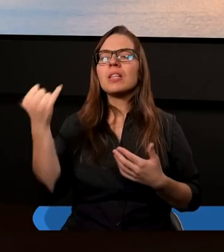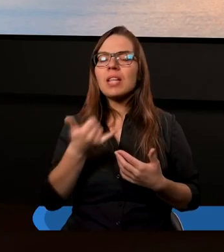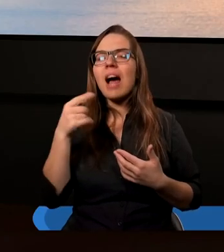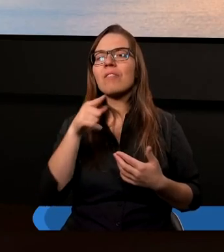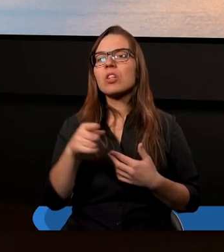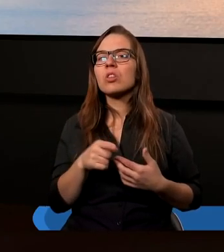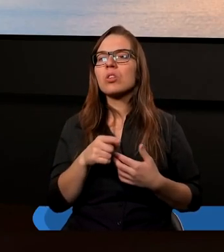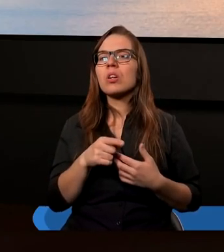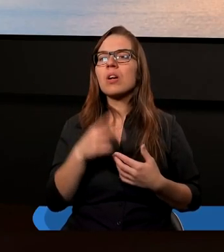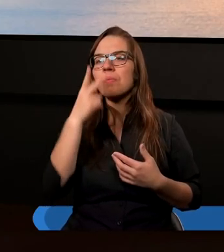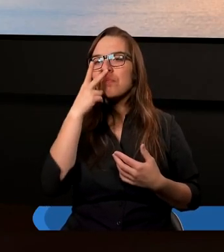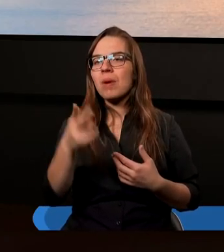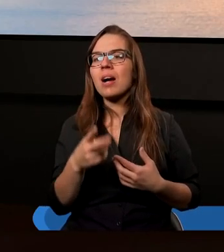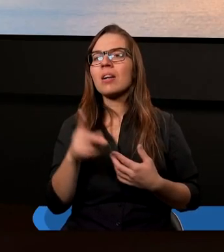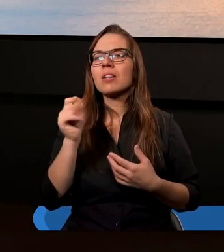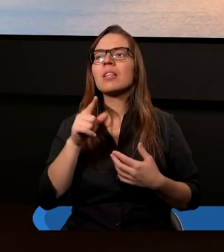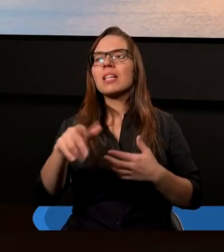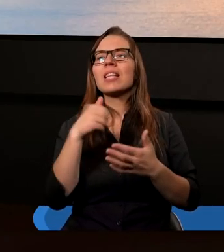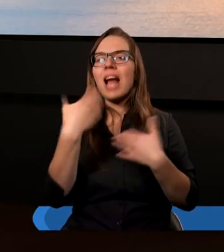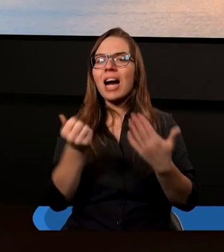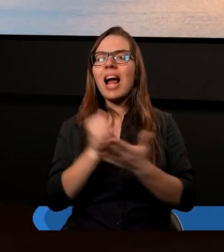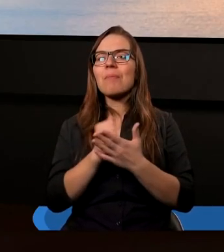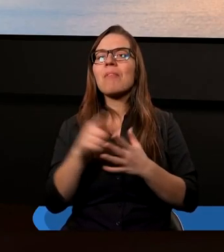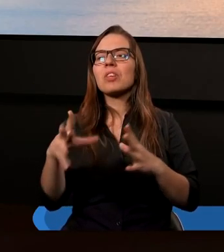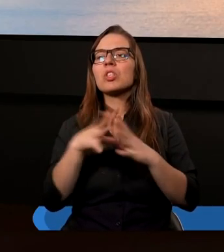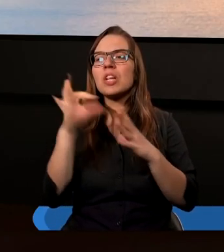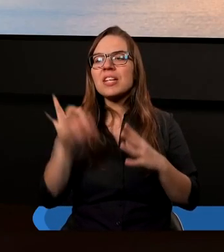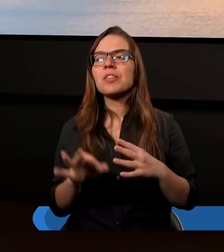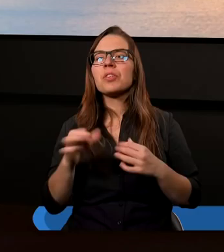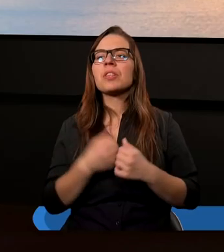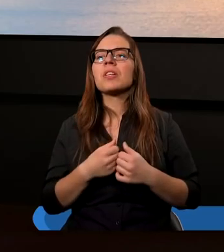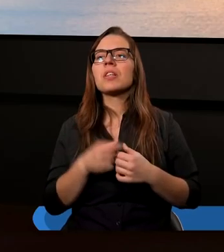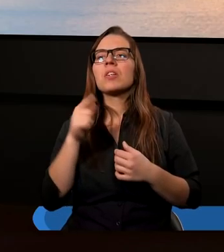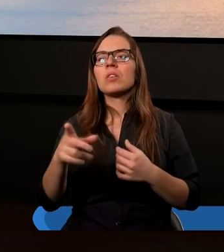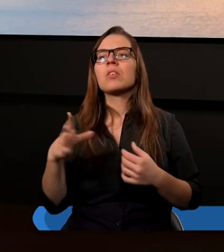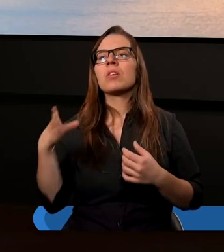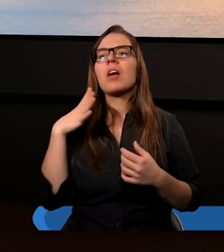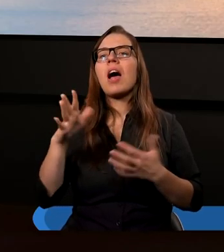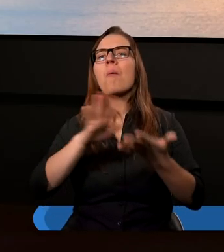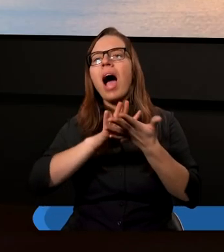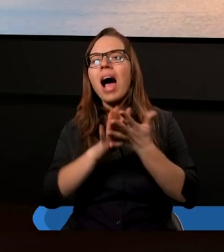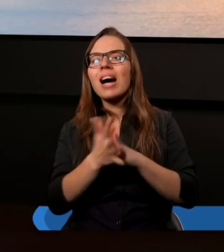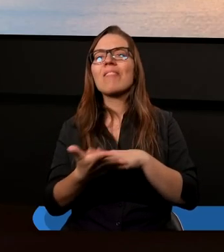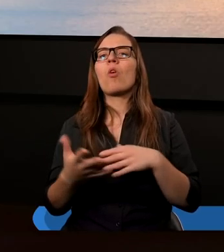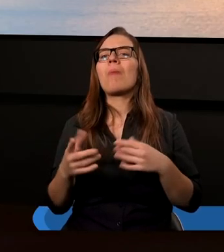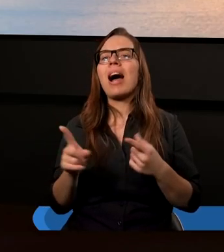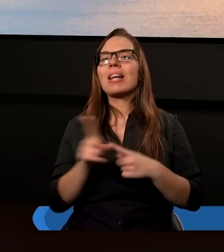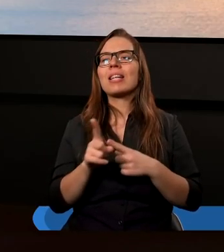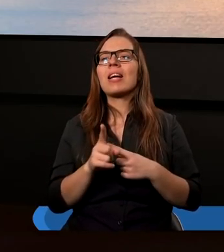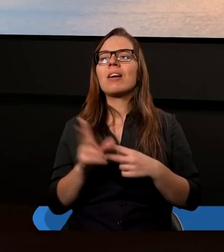towarzyszyło oddawanie czy też deklaracja oddawania dziesięciny wtedy, kiedy było ożywienie, kiedy była reformacja, kiedy